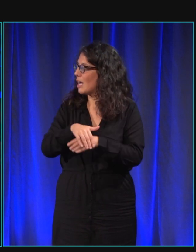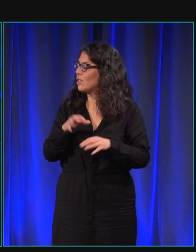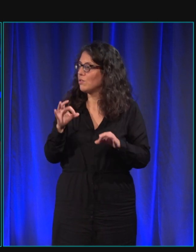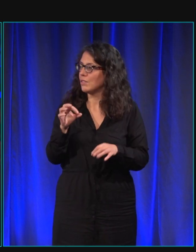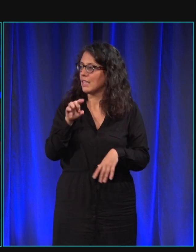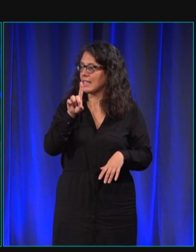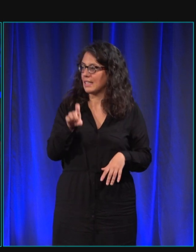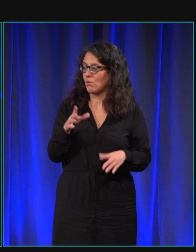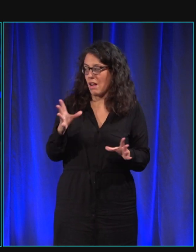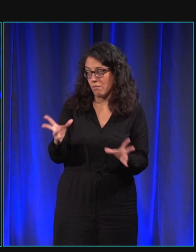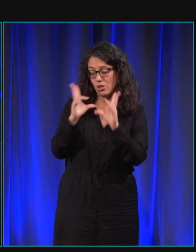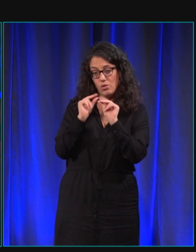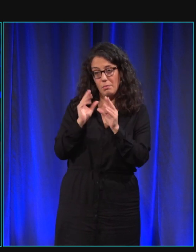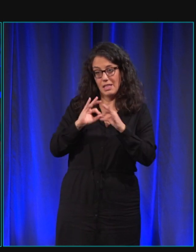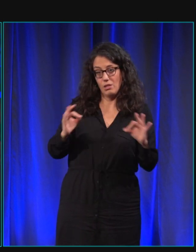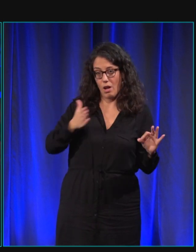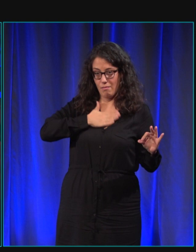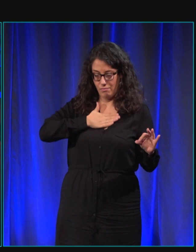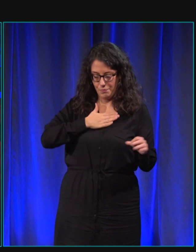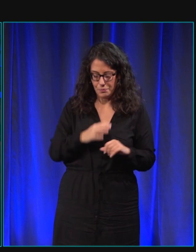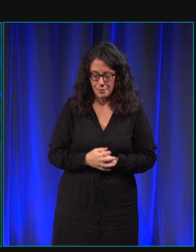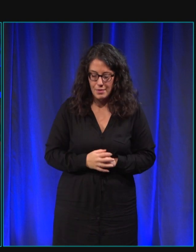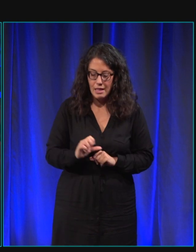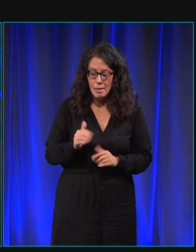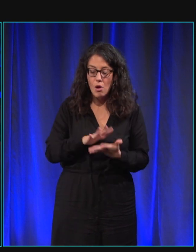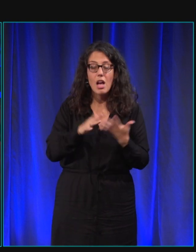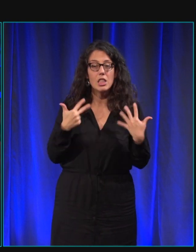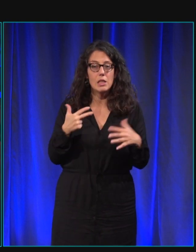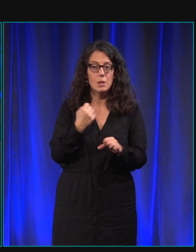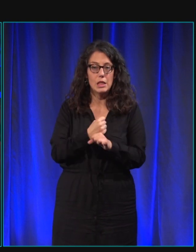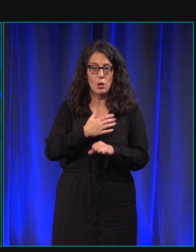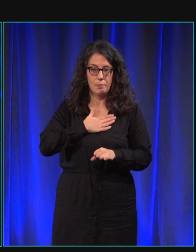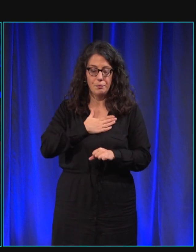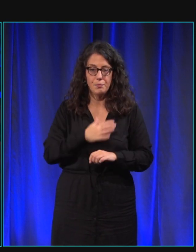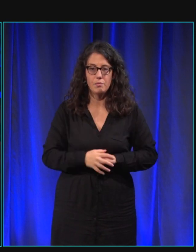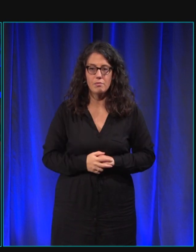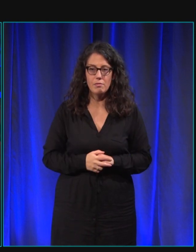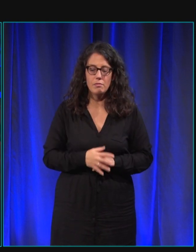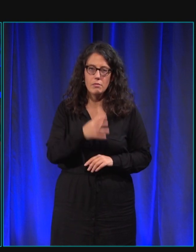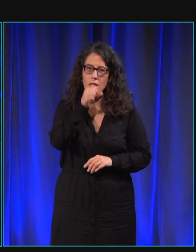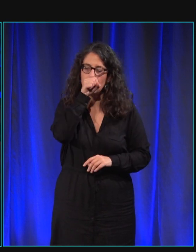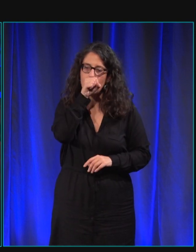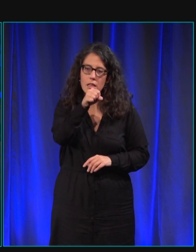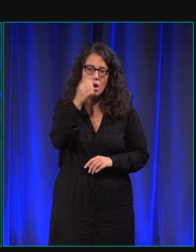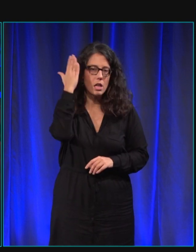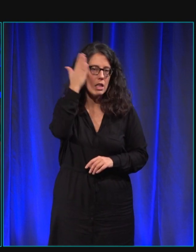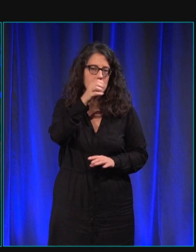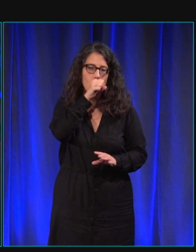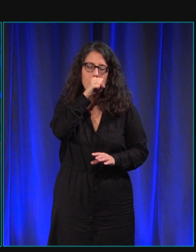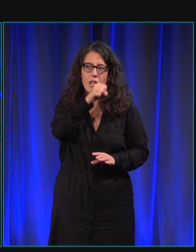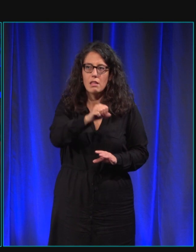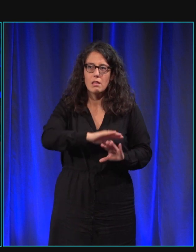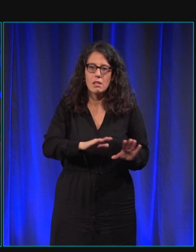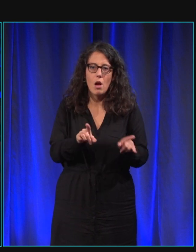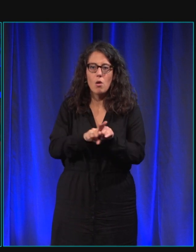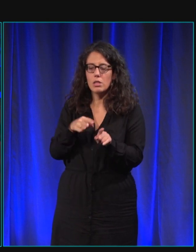questions je suis obligée de vous expliquer un petit peu mon histoire déjà j'ai 18 ans et je suis amoureuse des animaux et je suis aussi désireuse d'aider